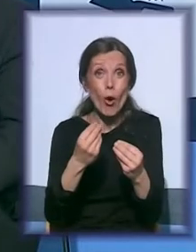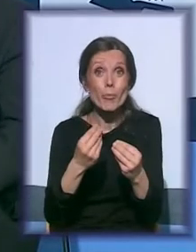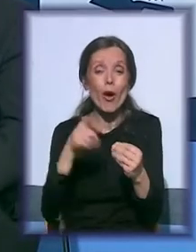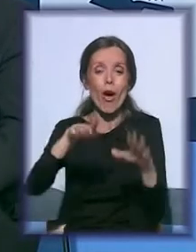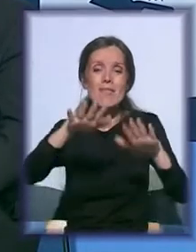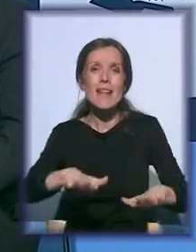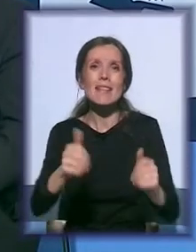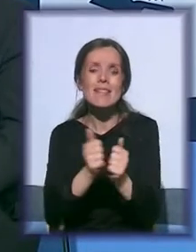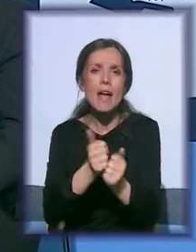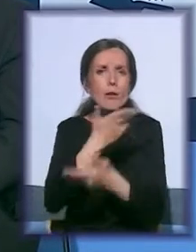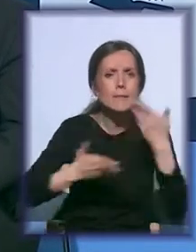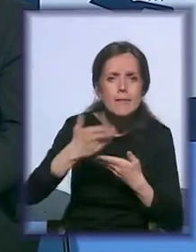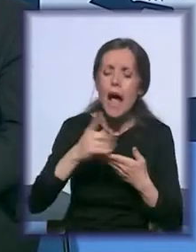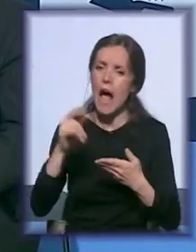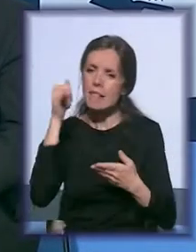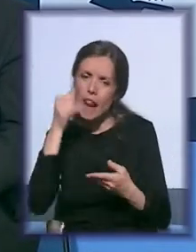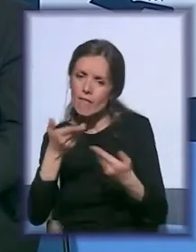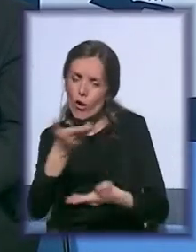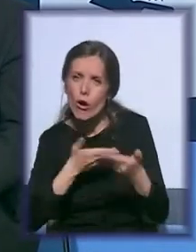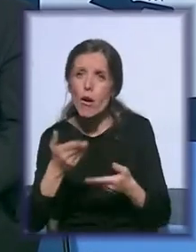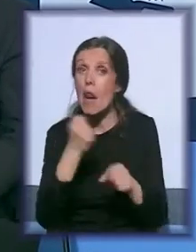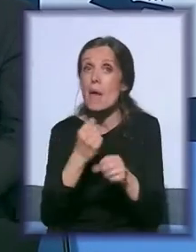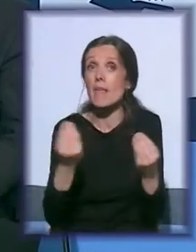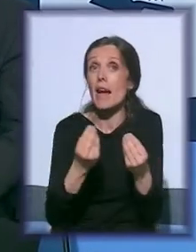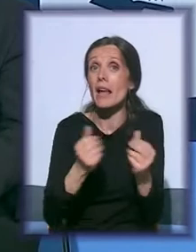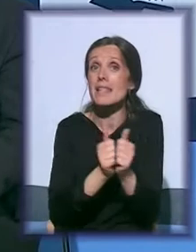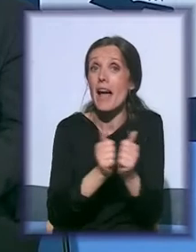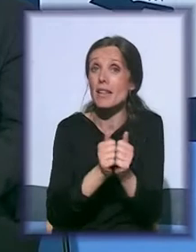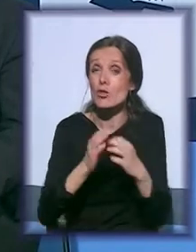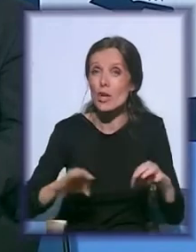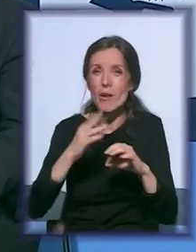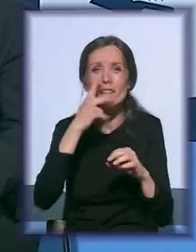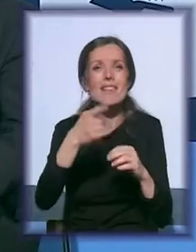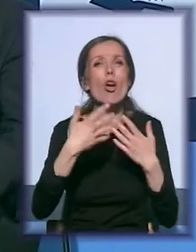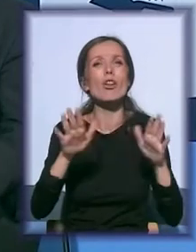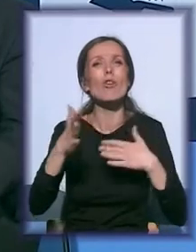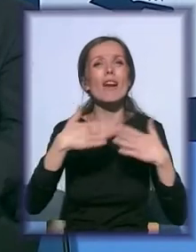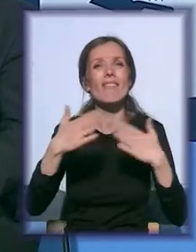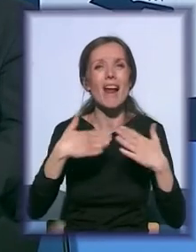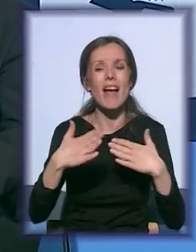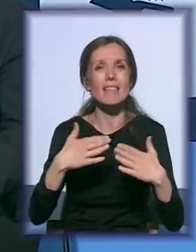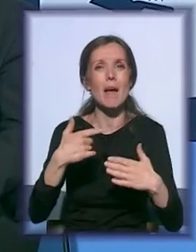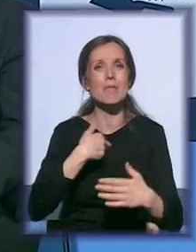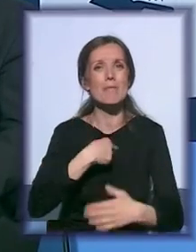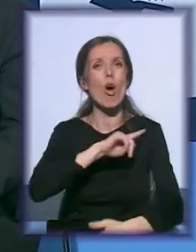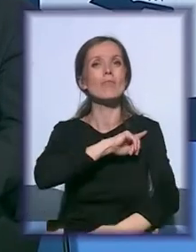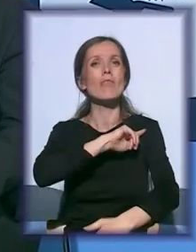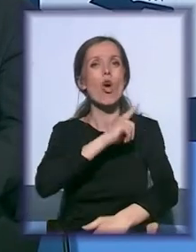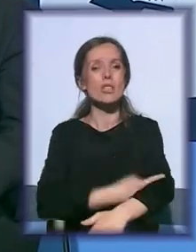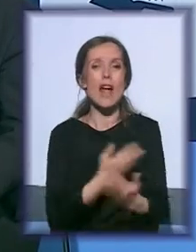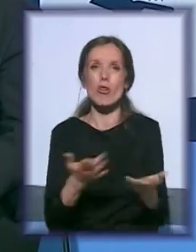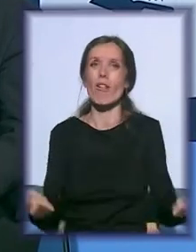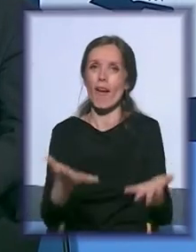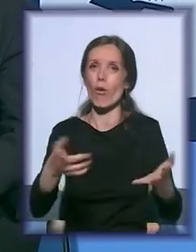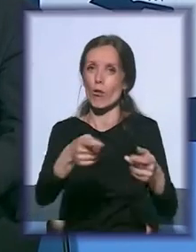mišljenja, telefone, naprave se čak i neki zajednički projekti. Vidjeli ste da iz Otvorenih vrata smo osnažili nekoliko udruženja